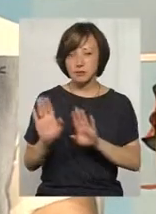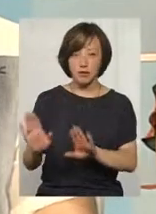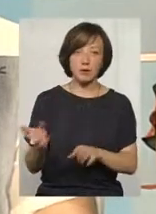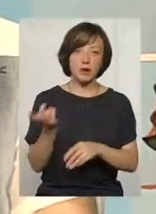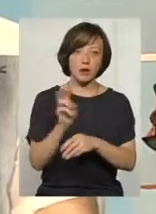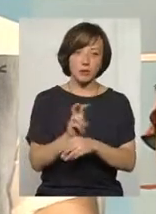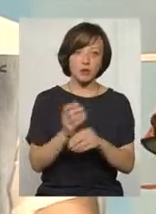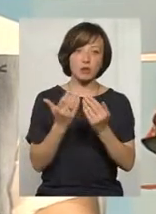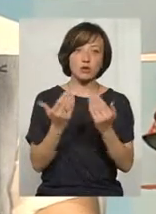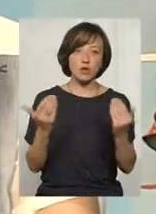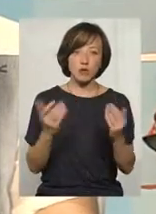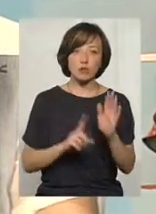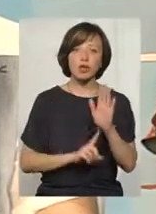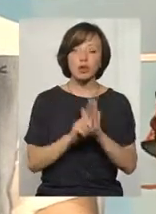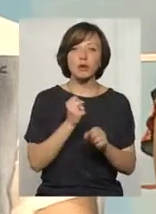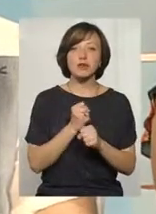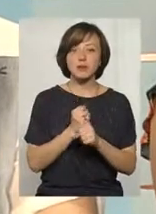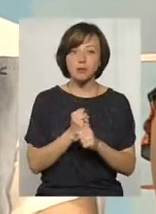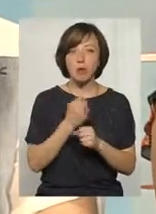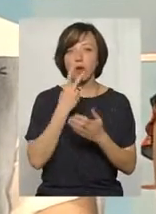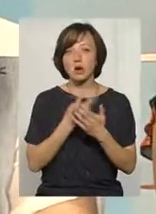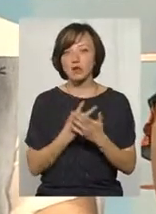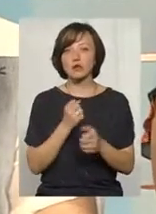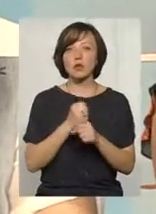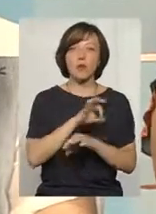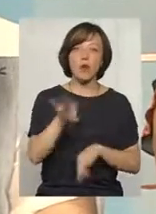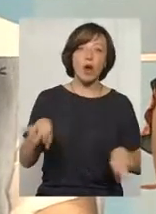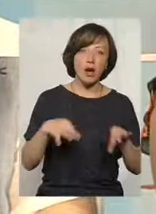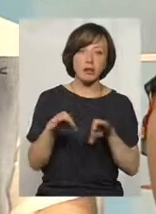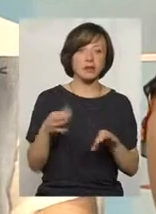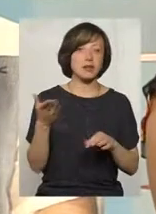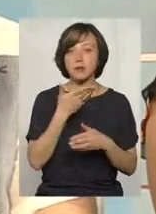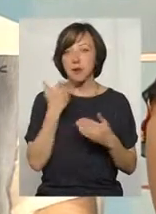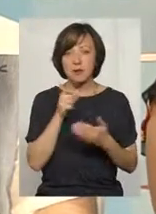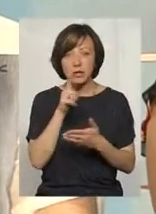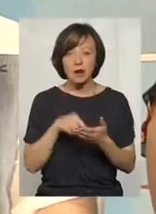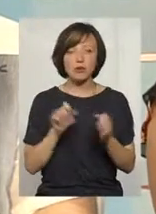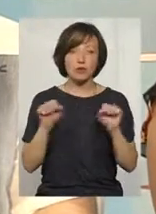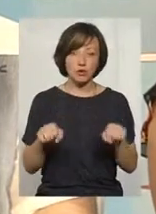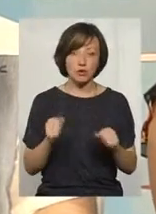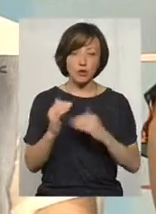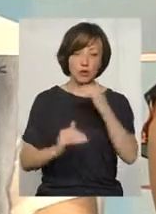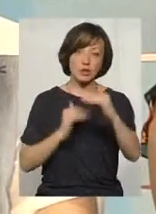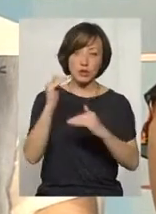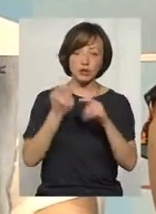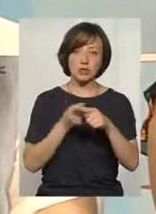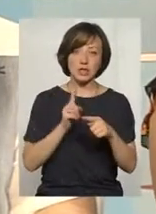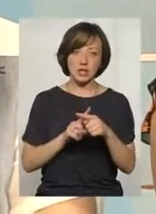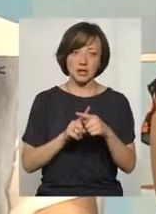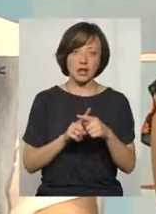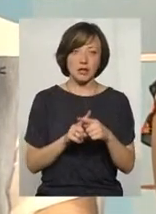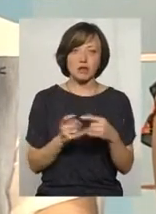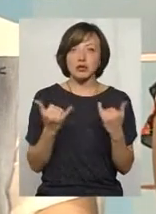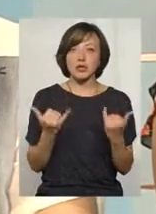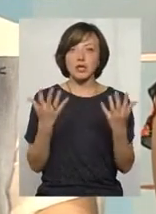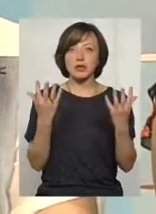Хай приходить в музей, почне працювати, проявить, зробить якийсь проєкт. Нема питань, можливо, вона і доросте до цієї ситуації. Але